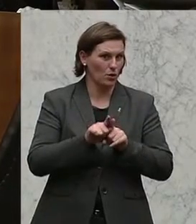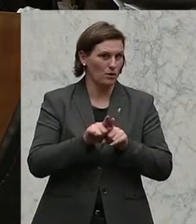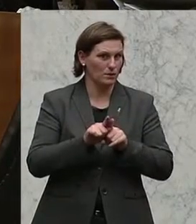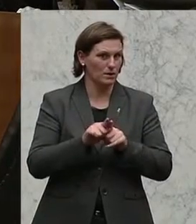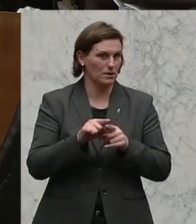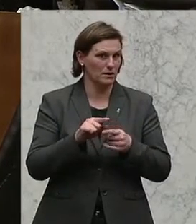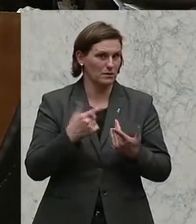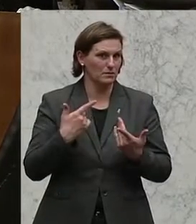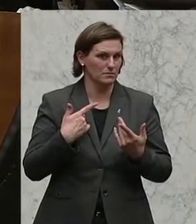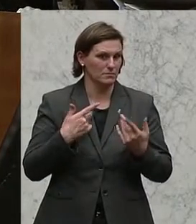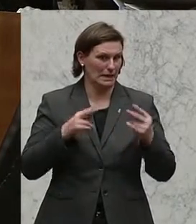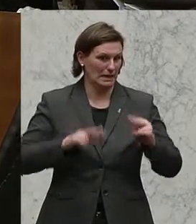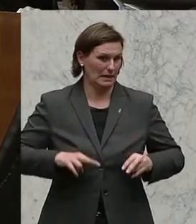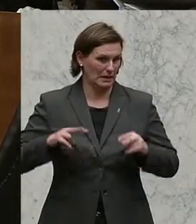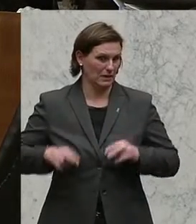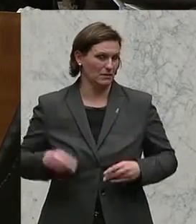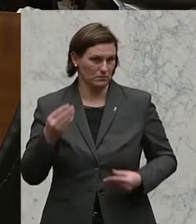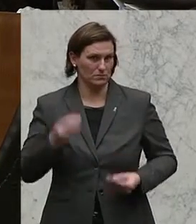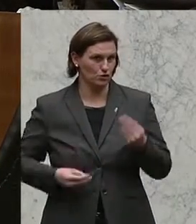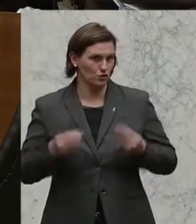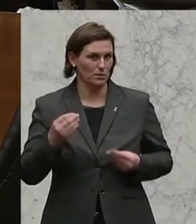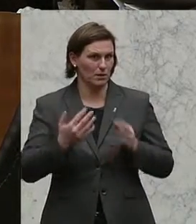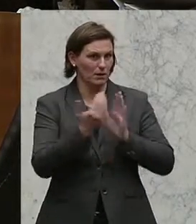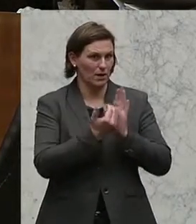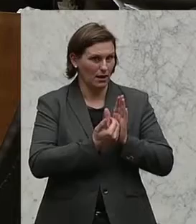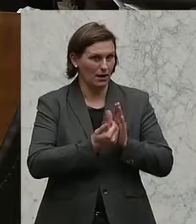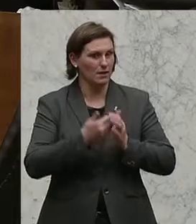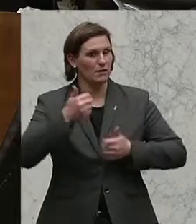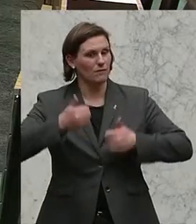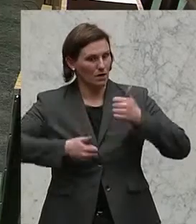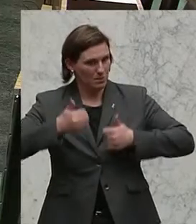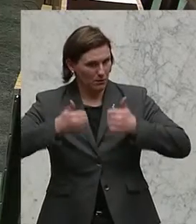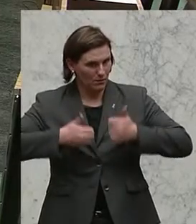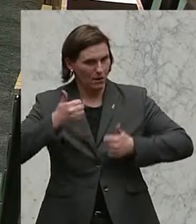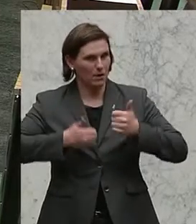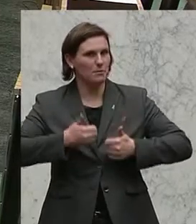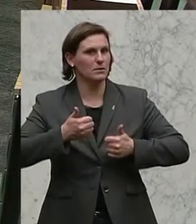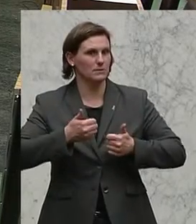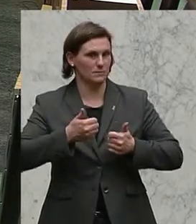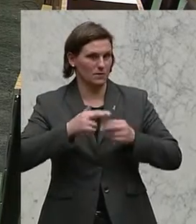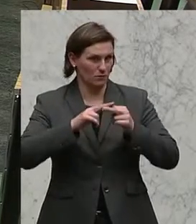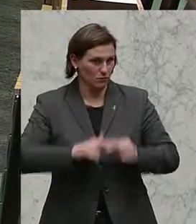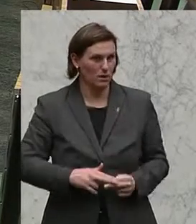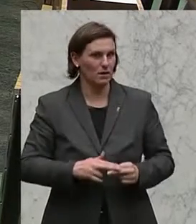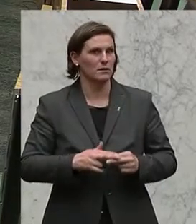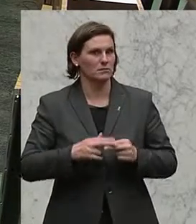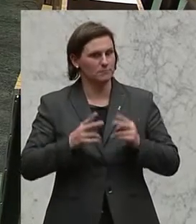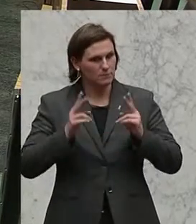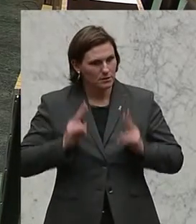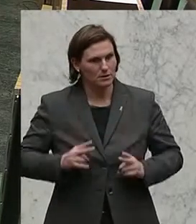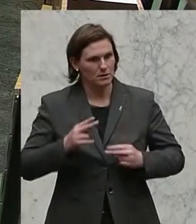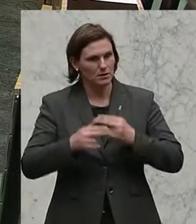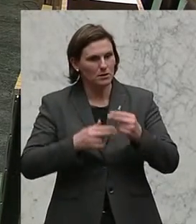garantieren. Regeln zu etablieren, die einen fairen Wettbewerb garantieren und die nicht dazu führen, damit